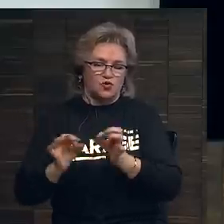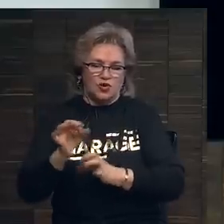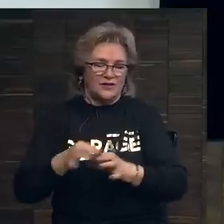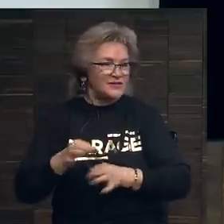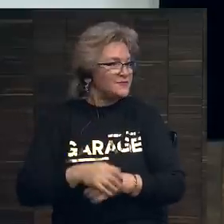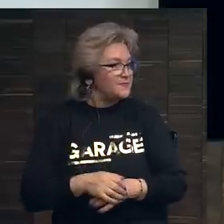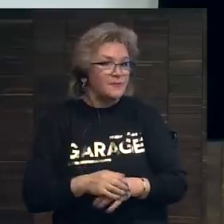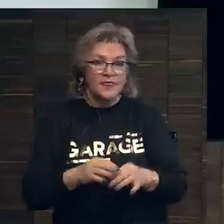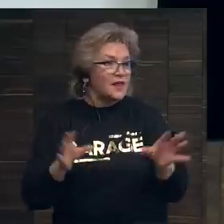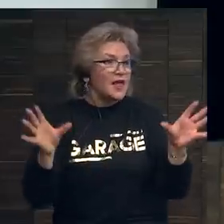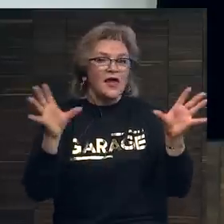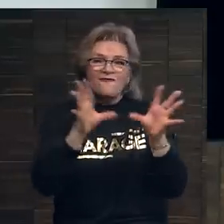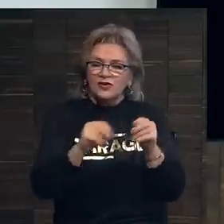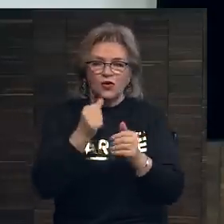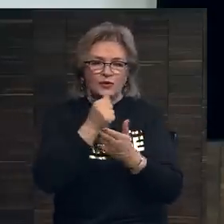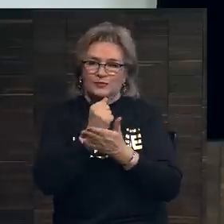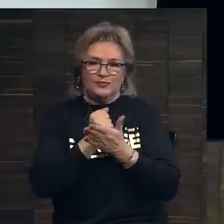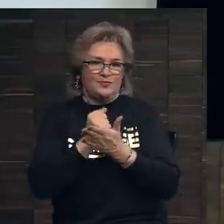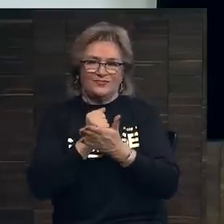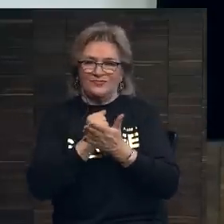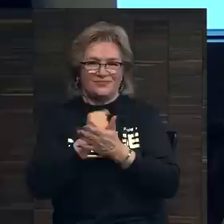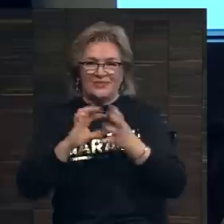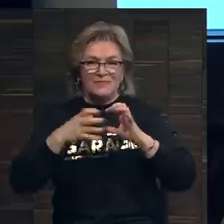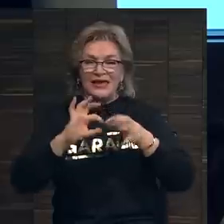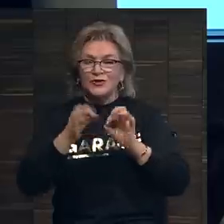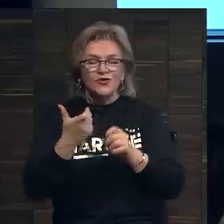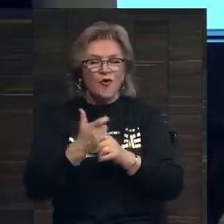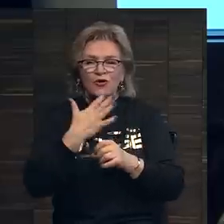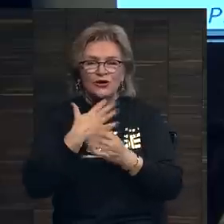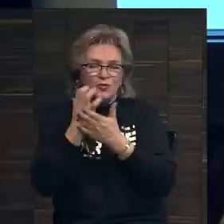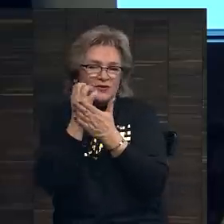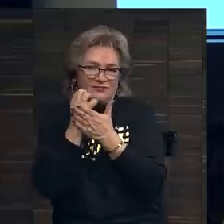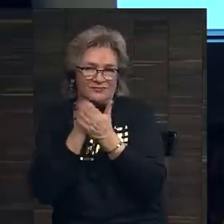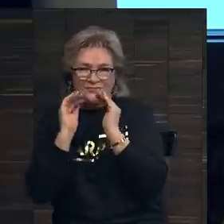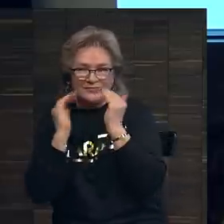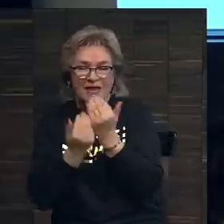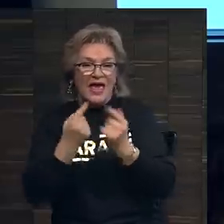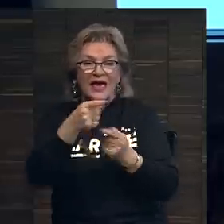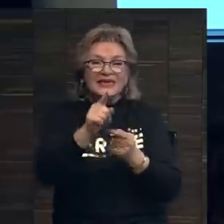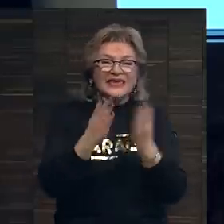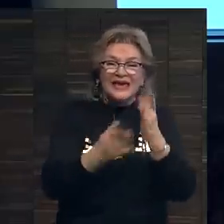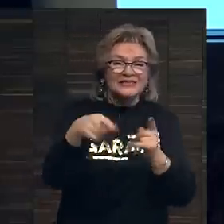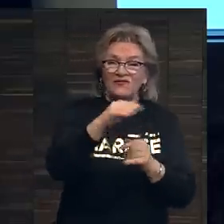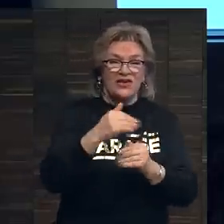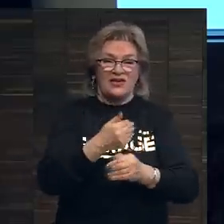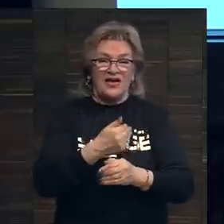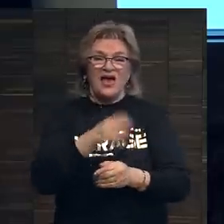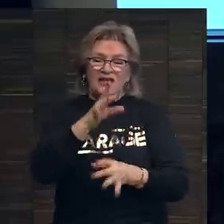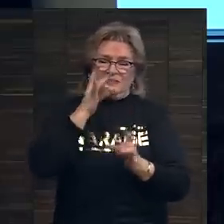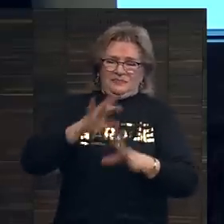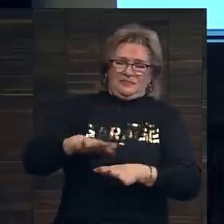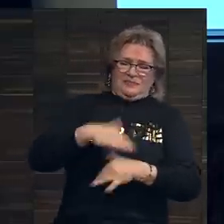Все конфиденциально. Мир искусства очень любит конфиденциальность. Если вы только не хотите пренебречь